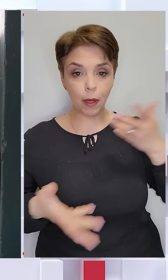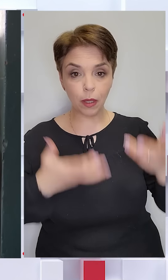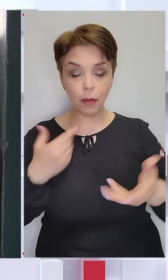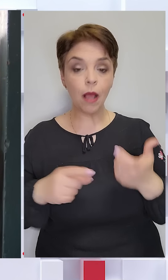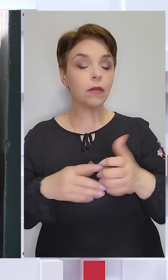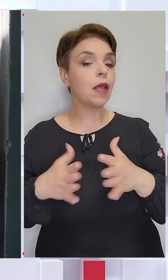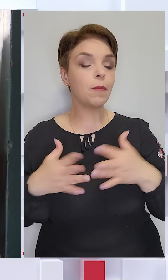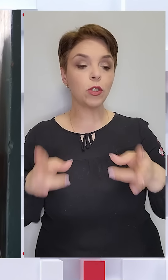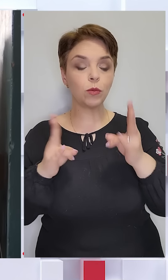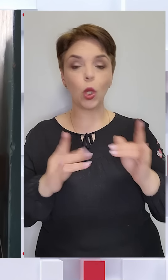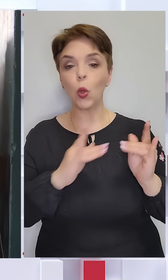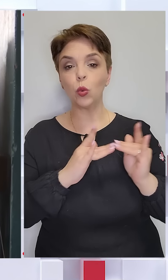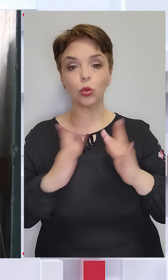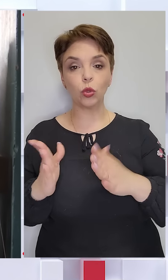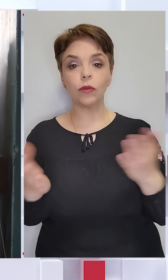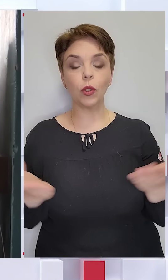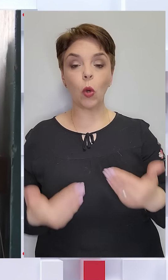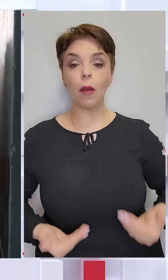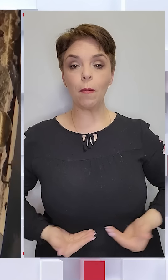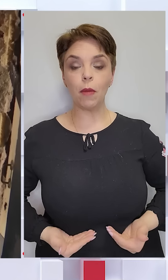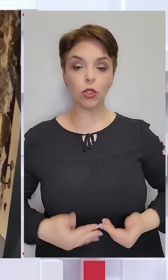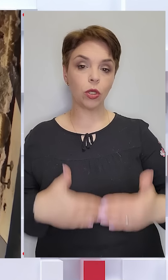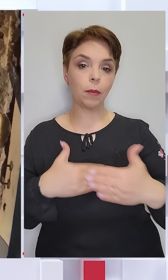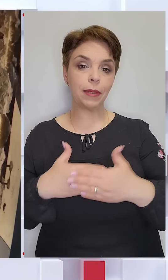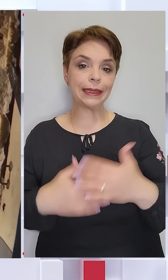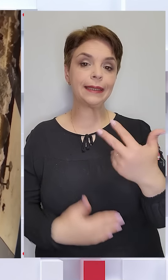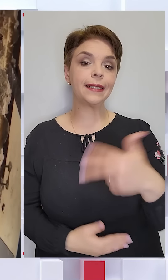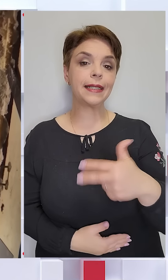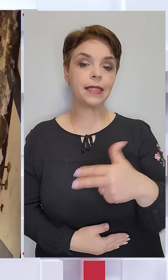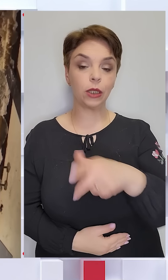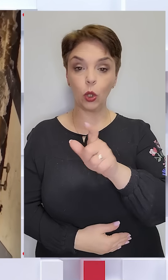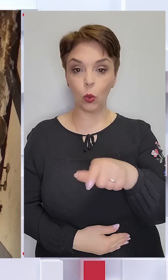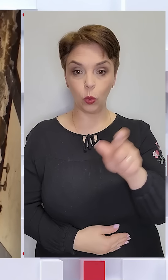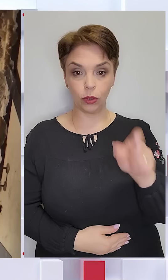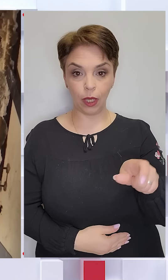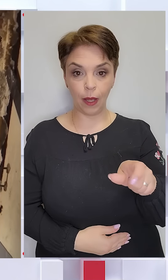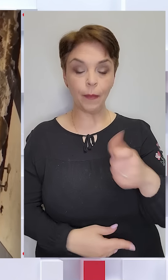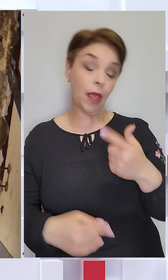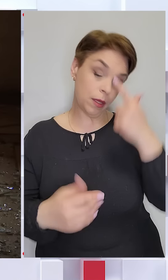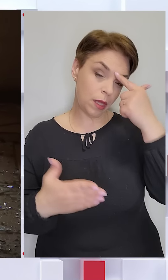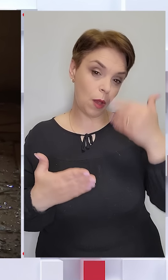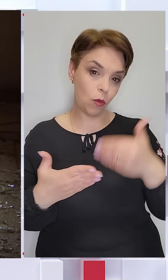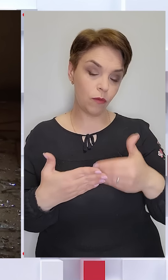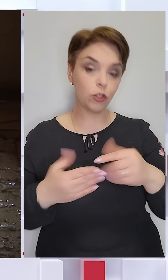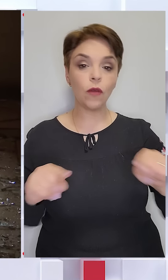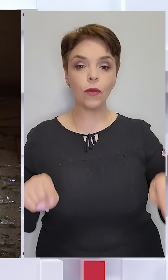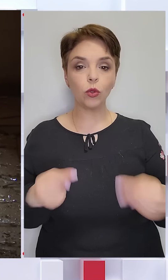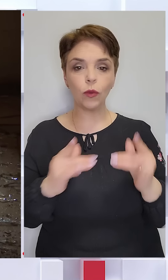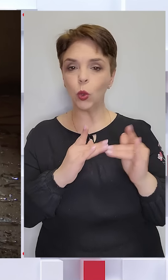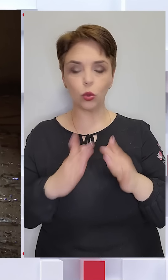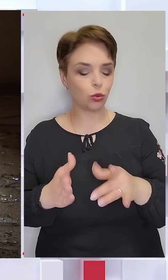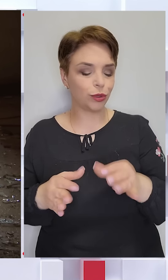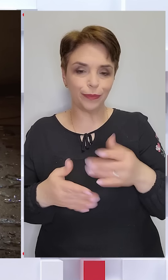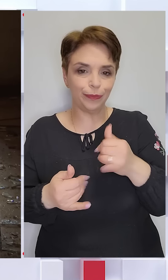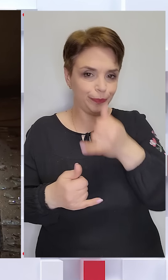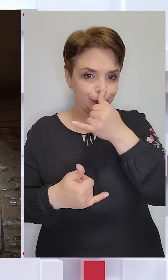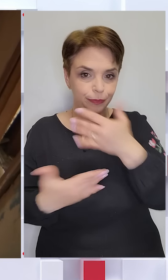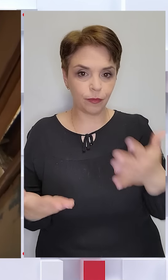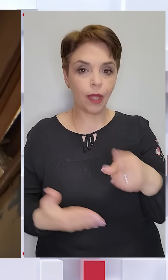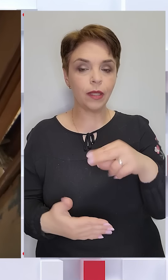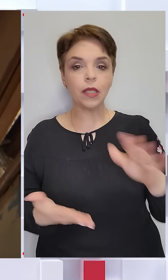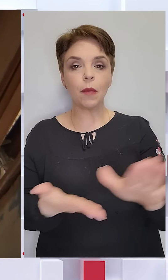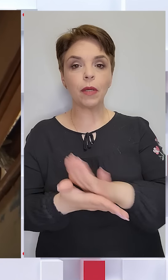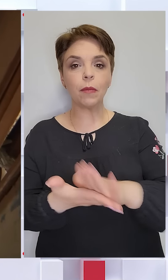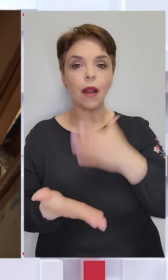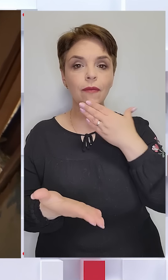Найбільше постраждав гуртожиток, у якому мешкали близько трьох десятків людей. Найімовірніше, відновити його не вдасться. Денис прибирає